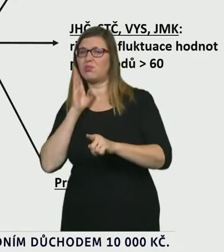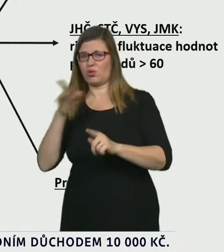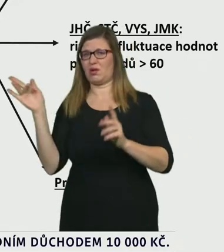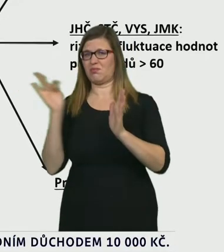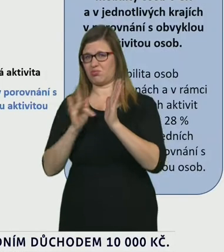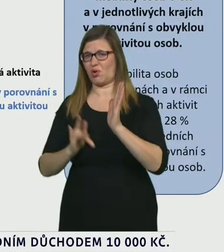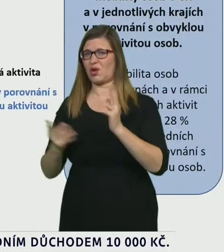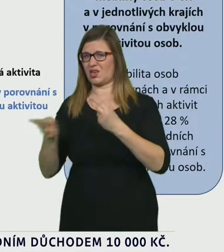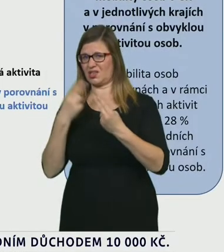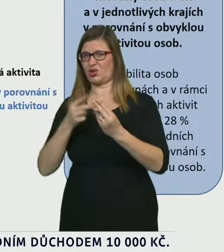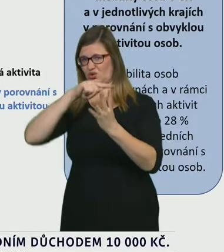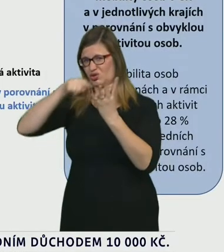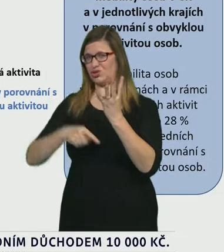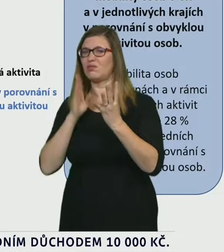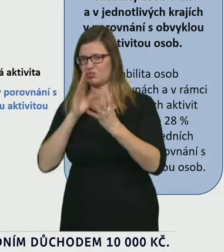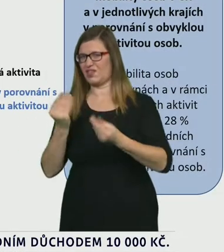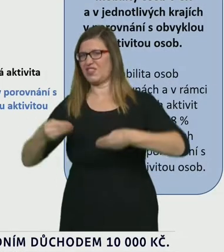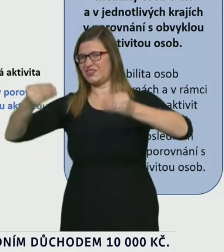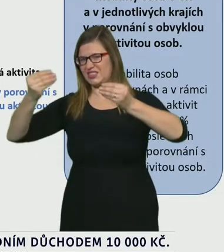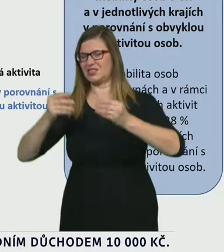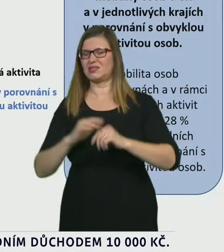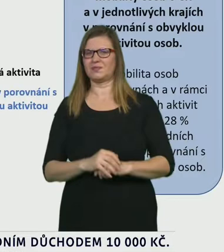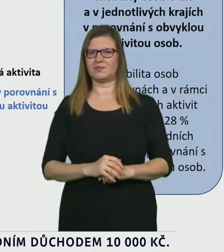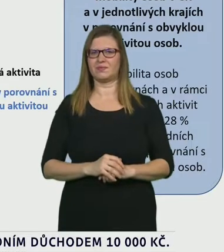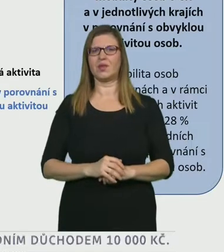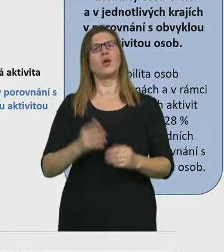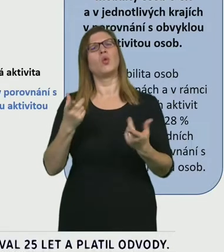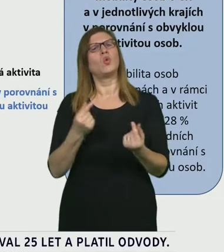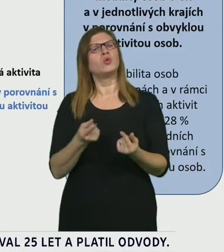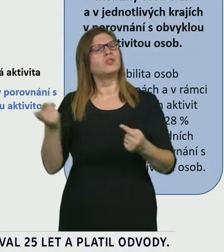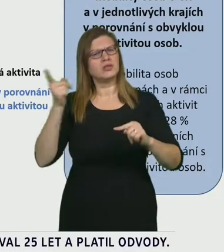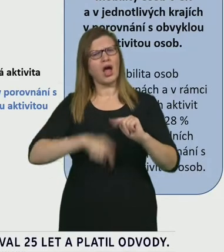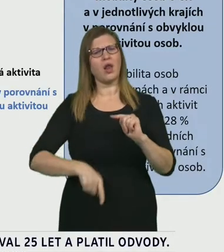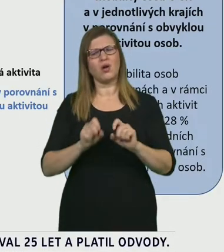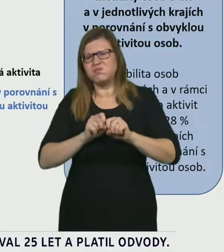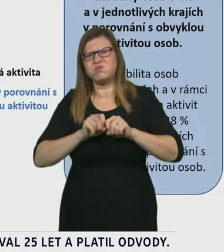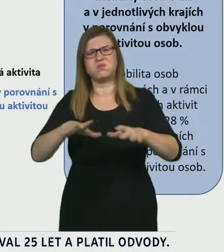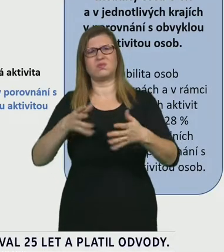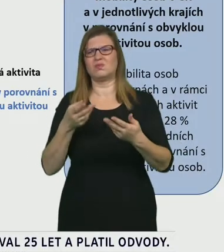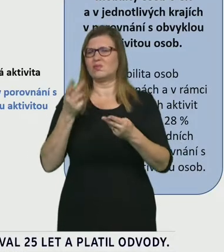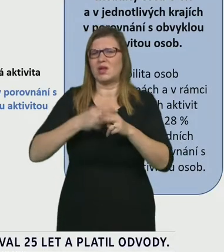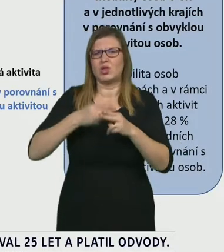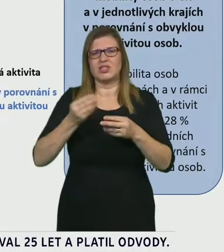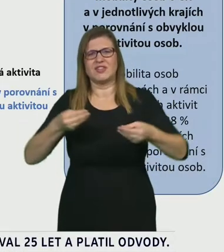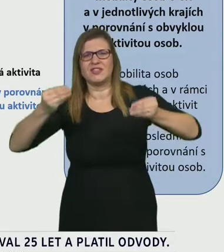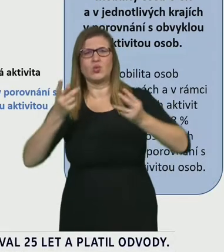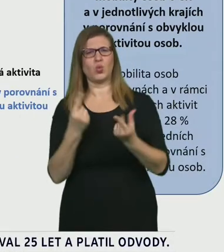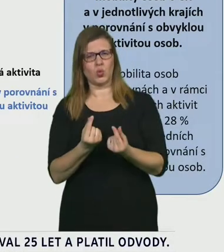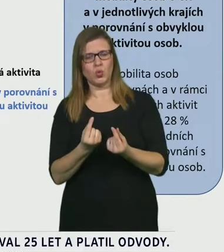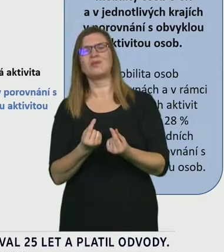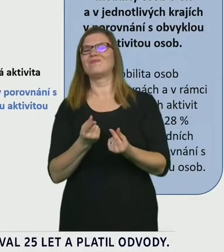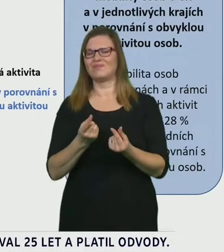nárůst mobility a déle trvajících sociálních kontaktů se jistě. Jenom chci zúraznit, že v datech, která vám tady já teď takto